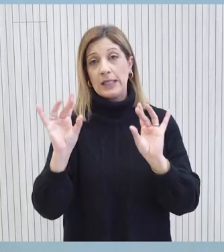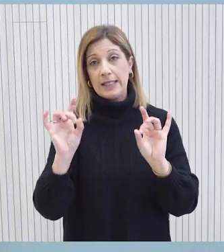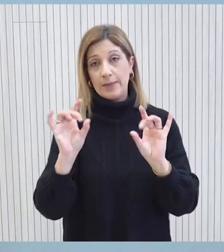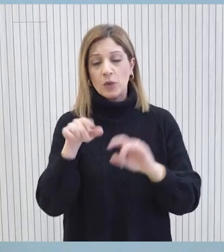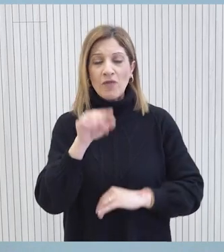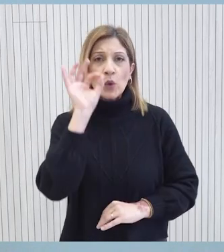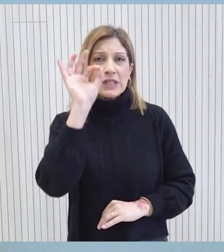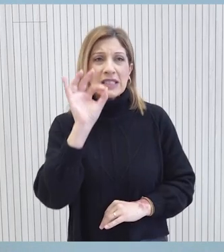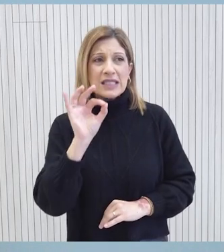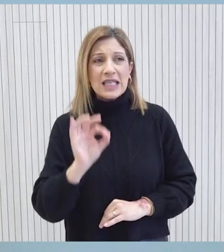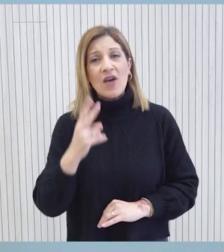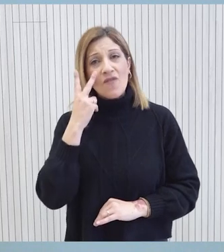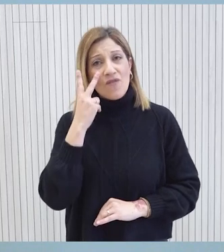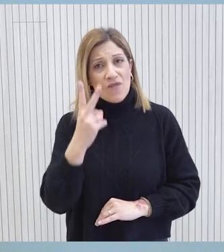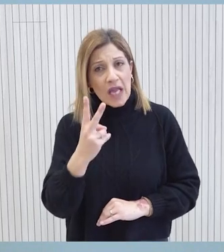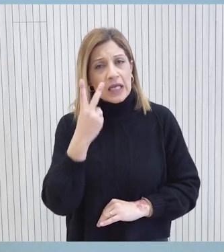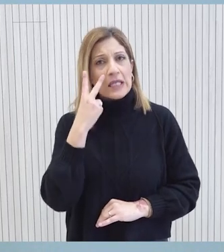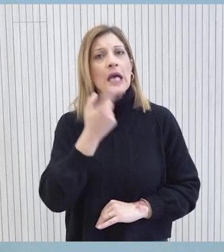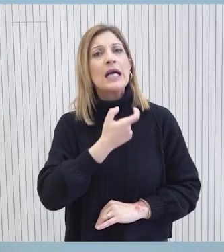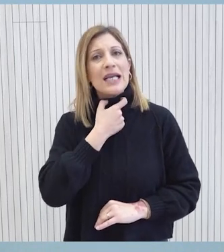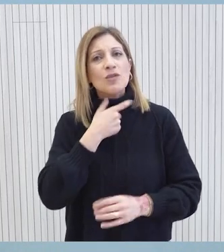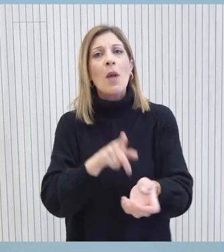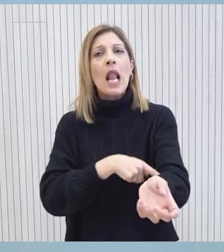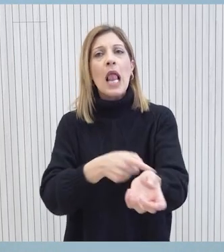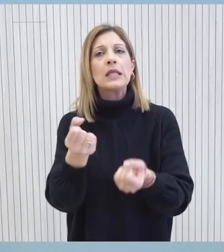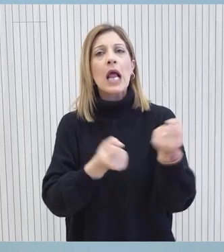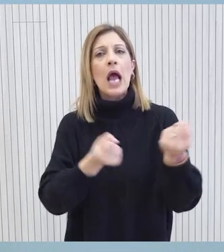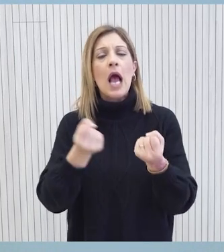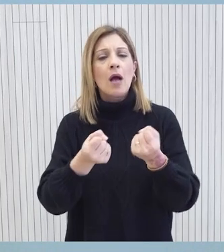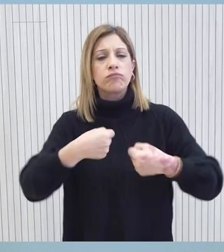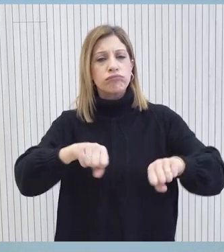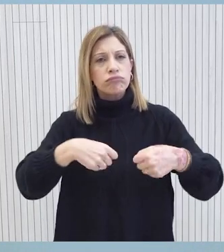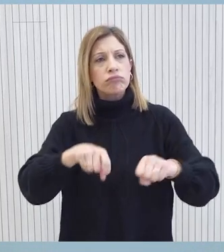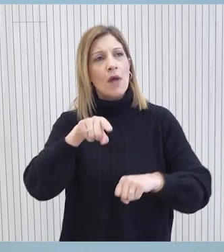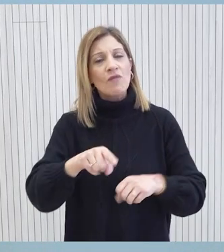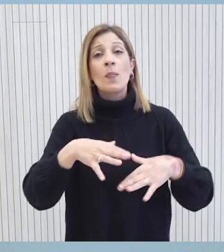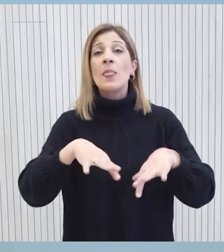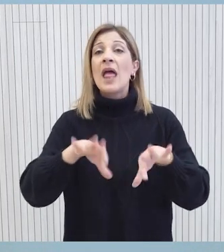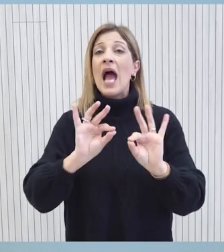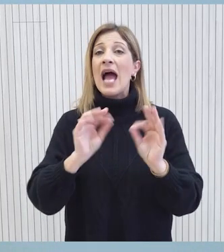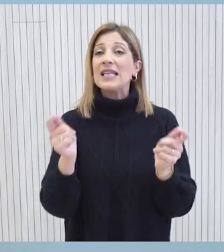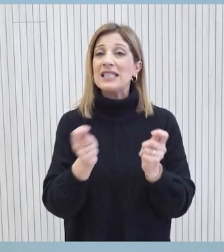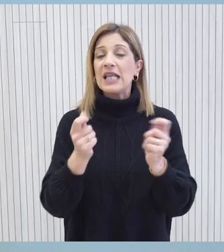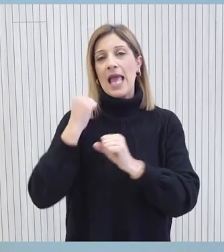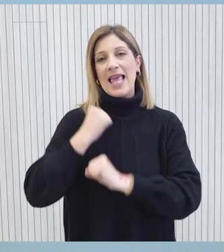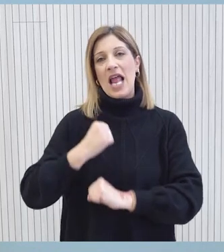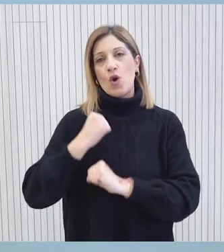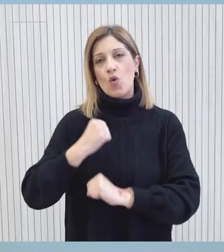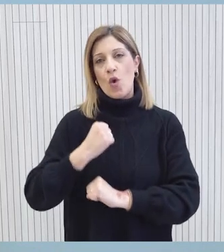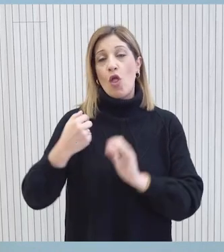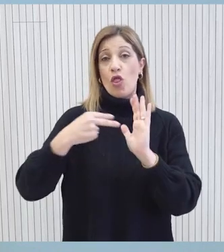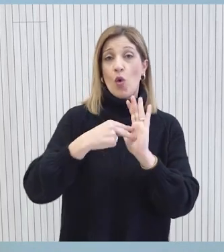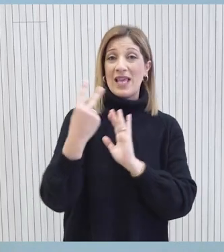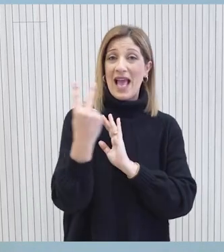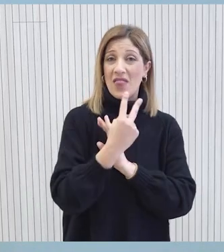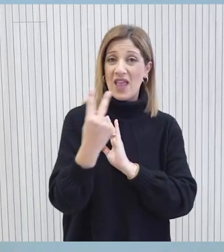Από τα στοιχεία φαίνεται η αύξηση στην χρήση ηλεκτρικών μέσων. Λαμβάνοντας υπόψη ότι το σχέδιο άρχισε να υλοποιείται τον Ιανουάριο του 2022